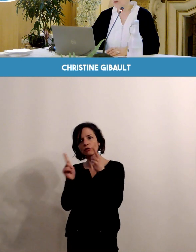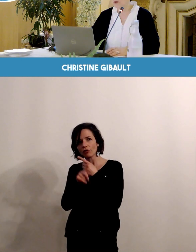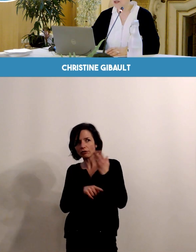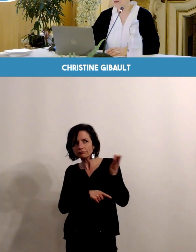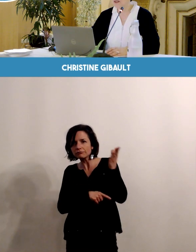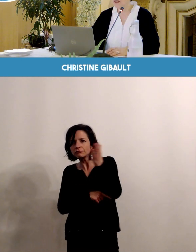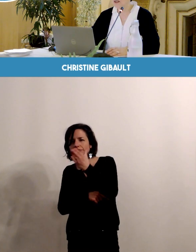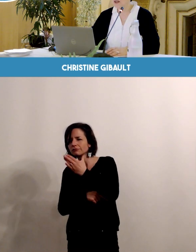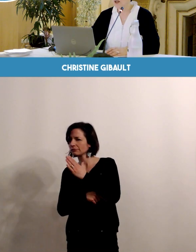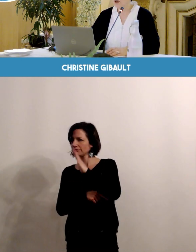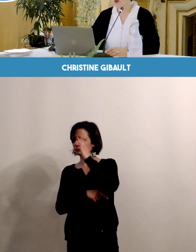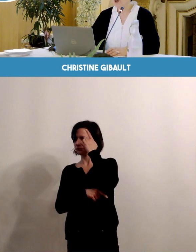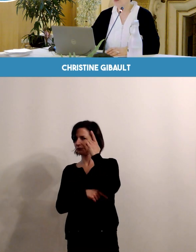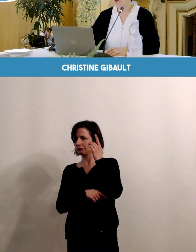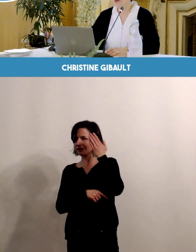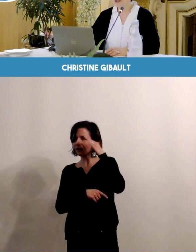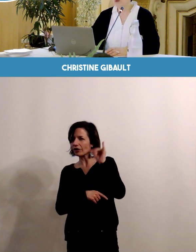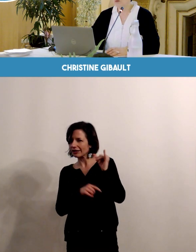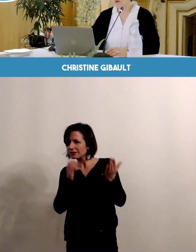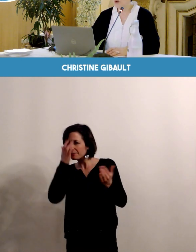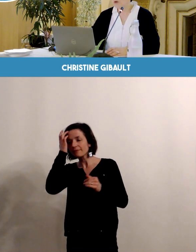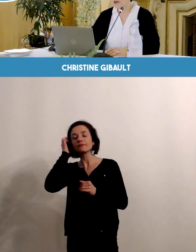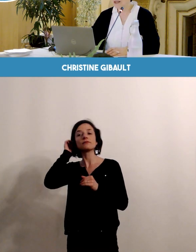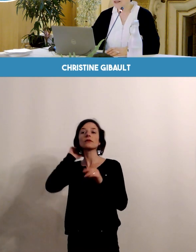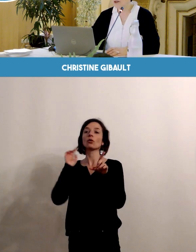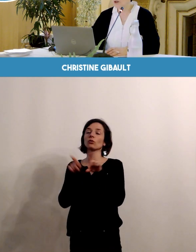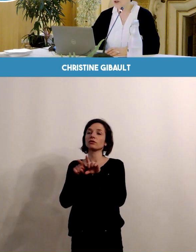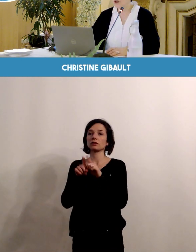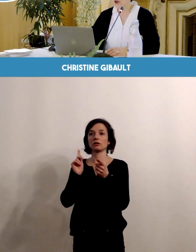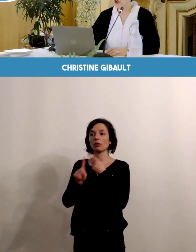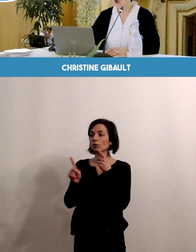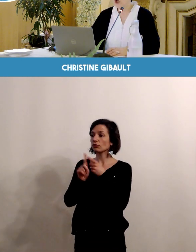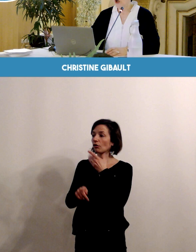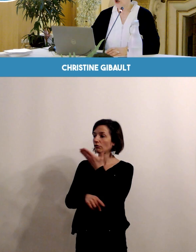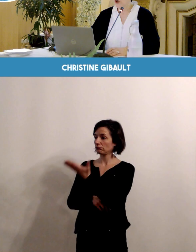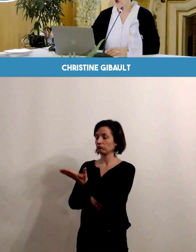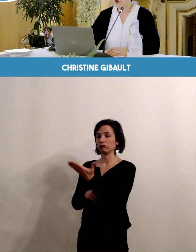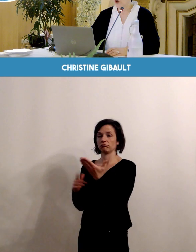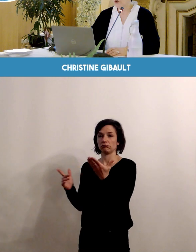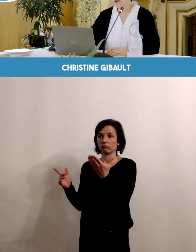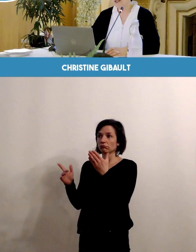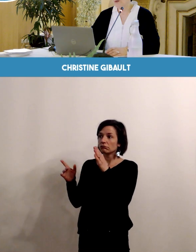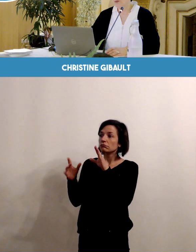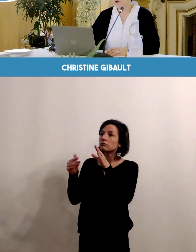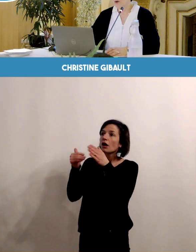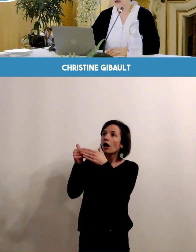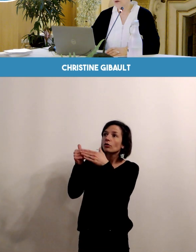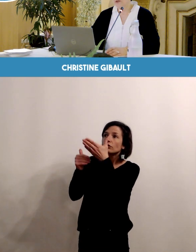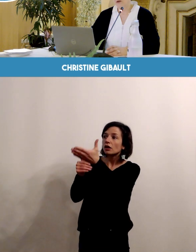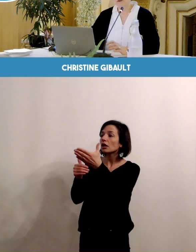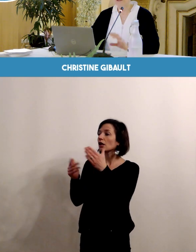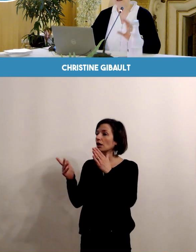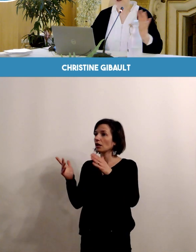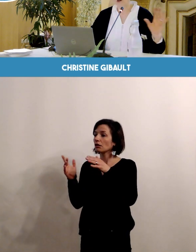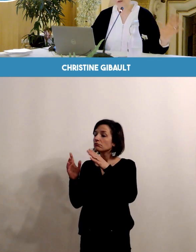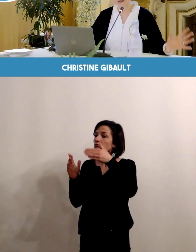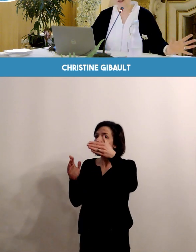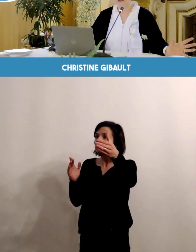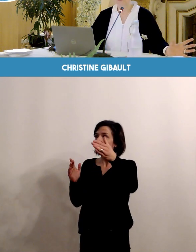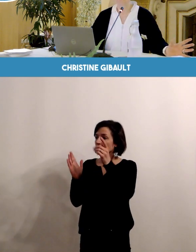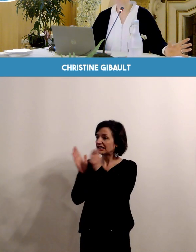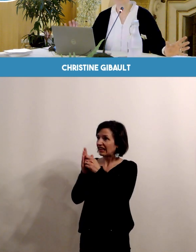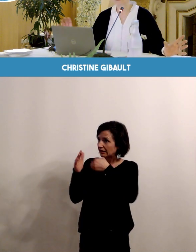des ressources de proximité pour mener au mieux le projet de naissance en anticipant la continuité